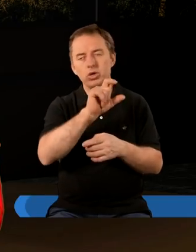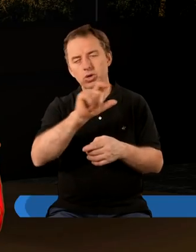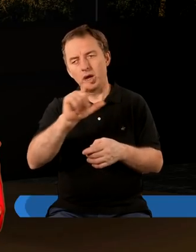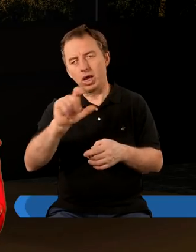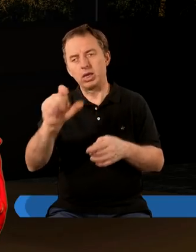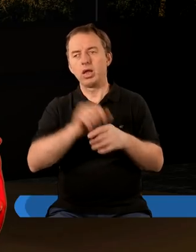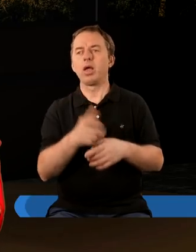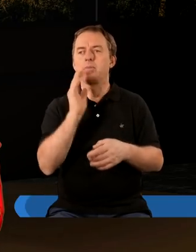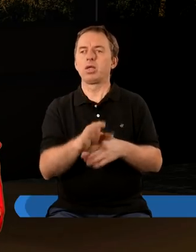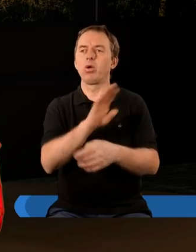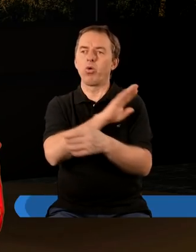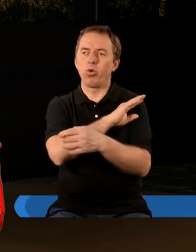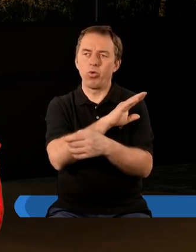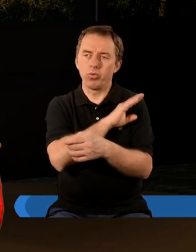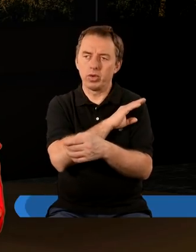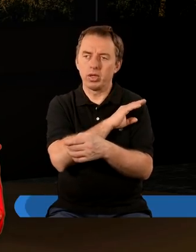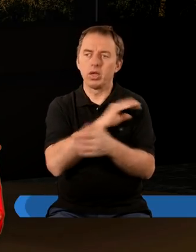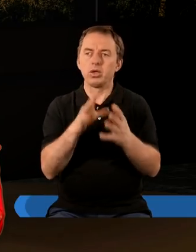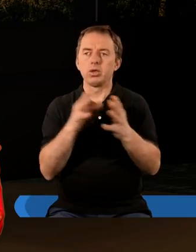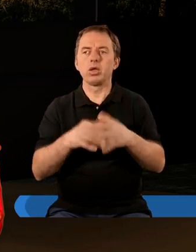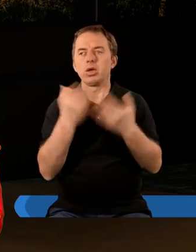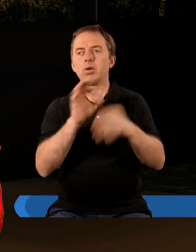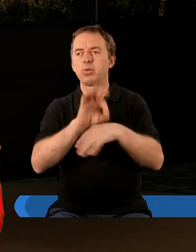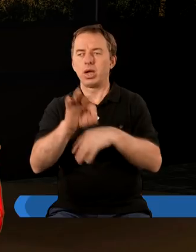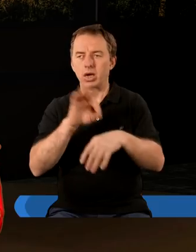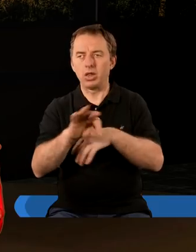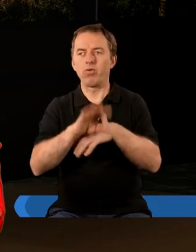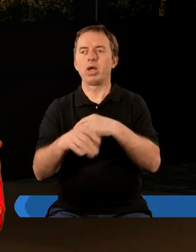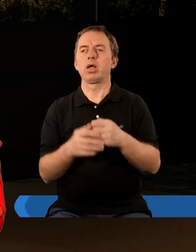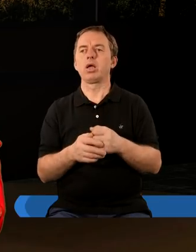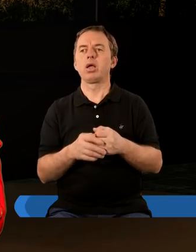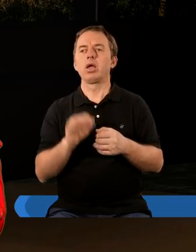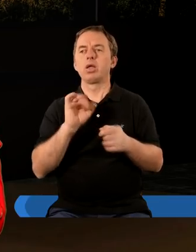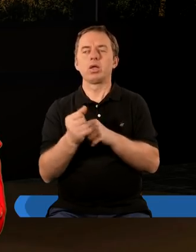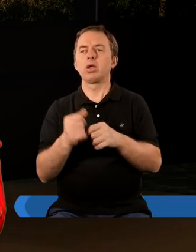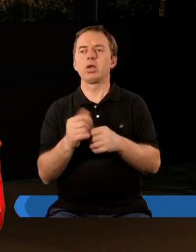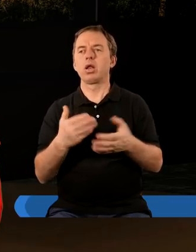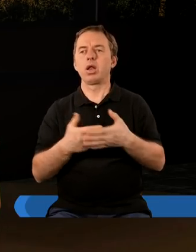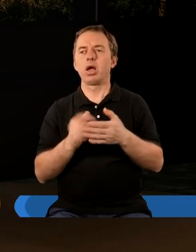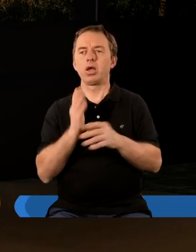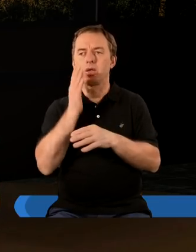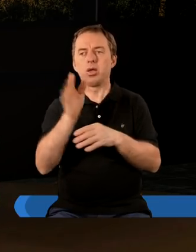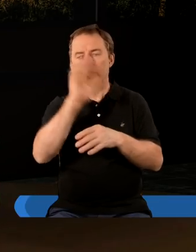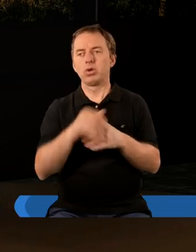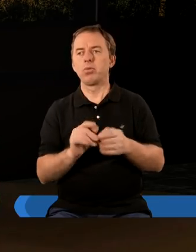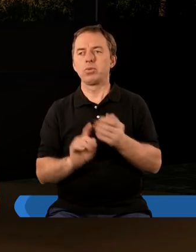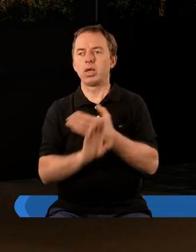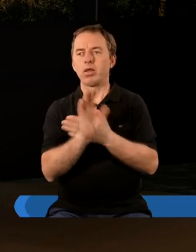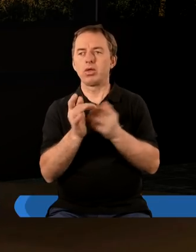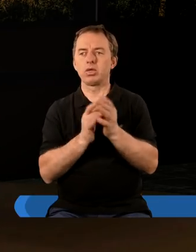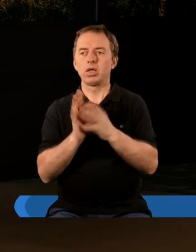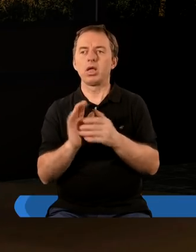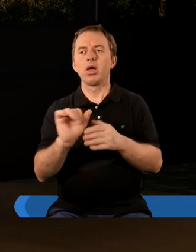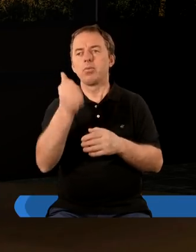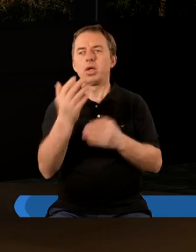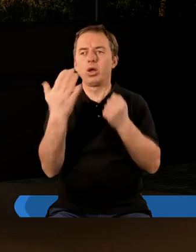czasy. Będą umierać te dziesięć lat prześladowań. I jaka jest nadzieja? Bóg się przedstawia, Jezus się